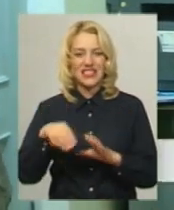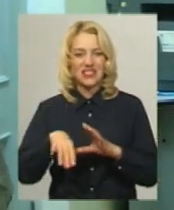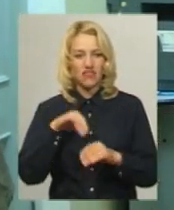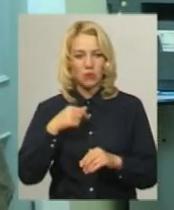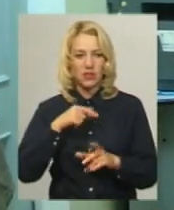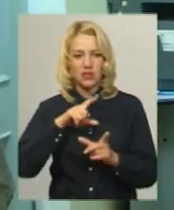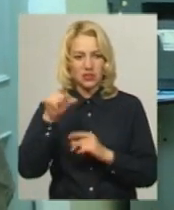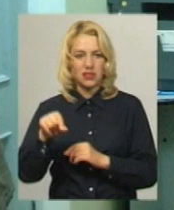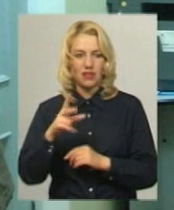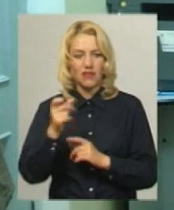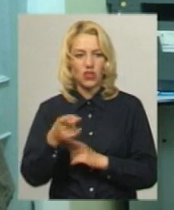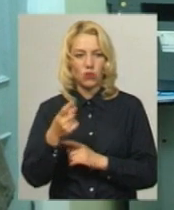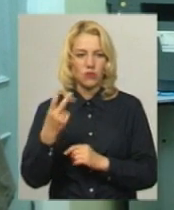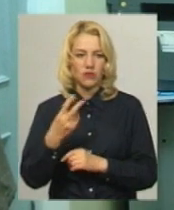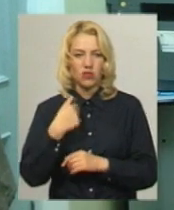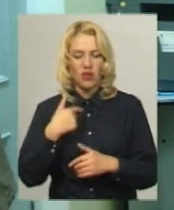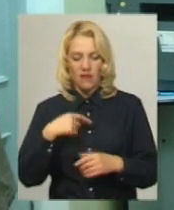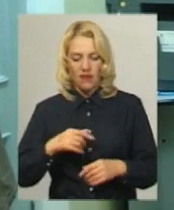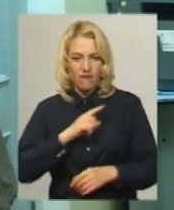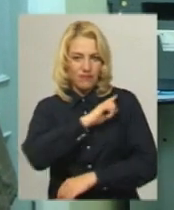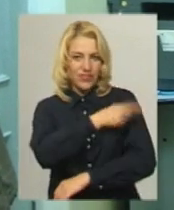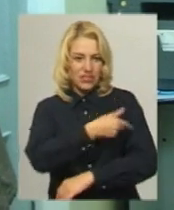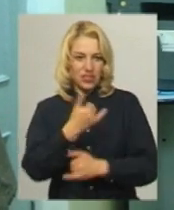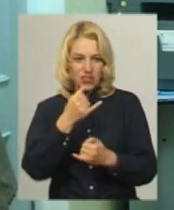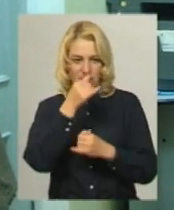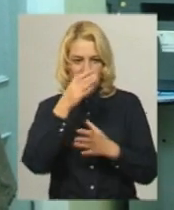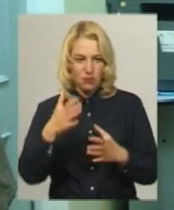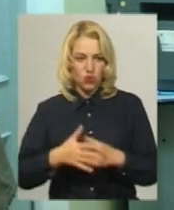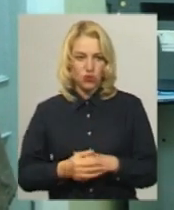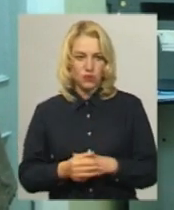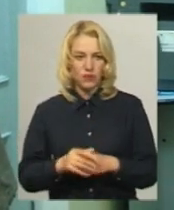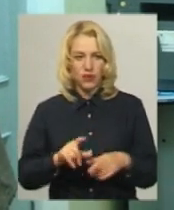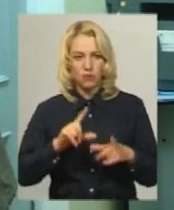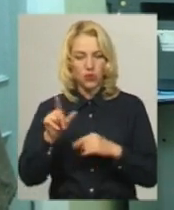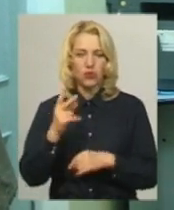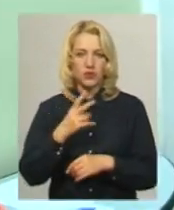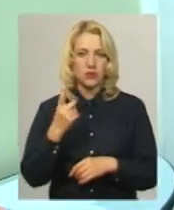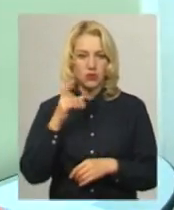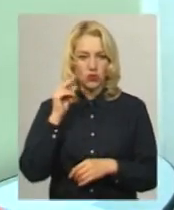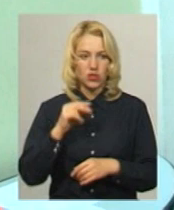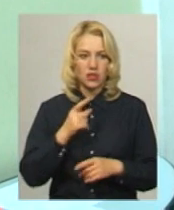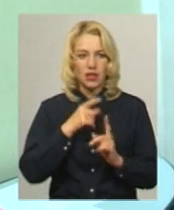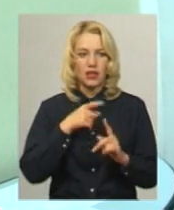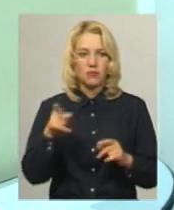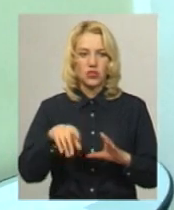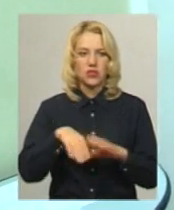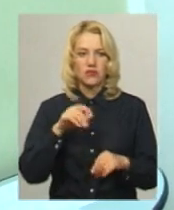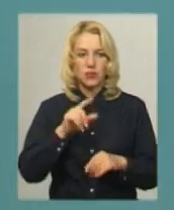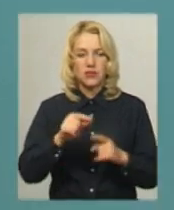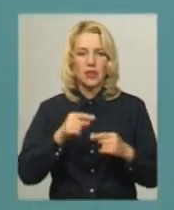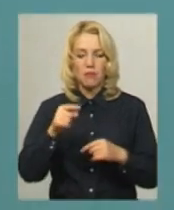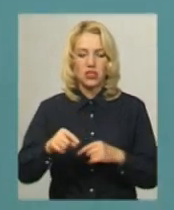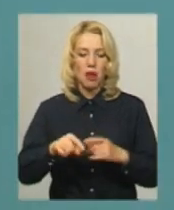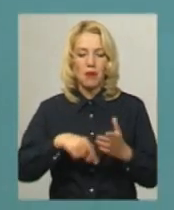Тернопіль двіч. Зараз фізично просто я не можу поїхати 21 числа. Під час виборів за межами міста